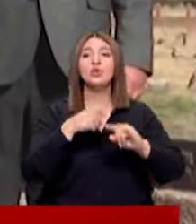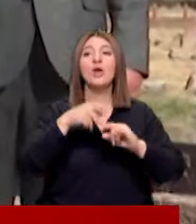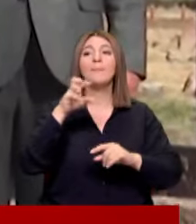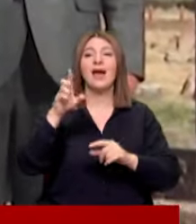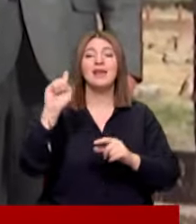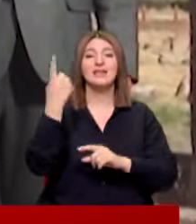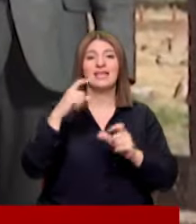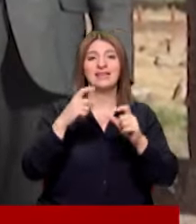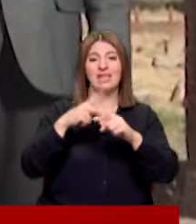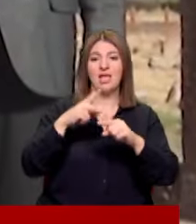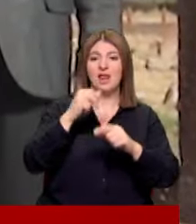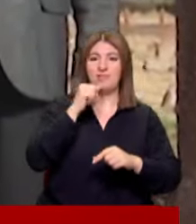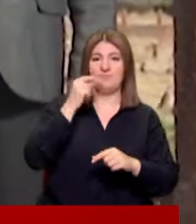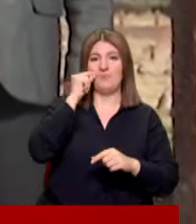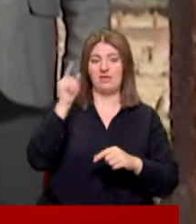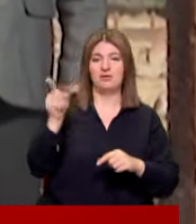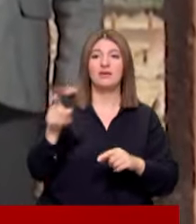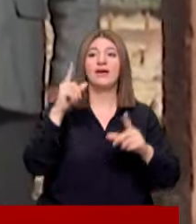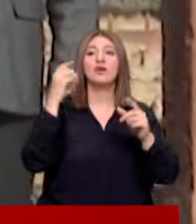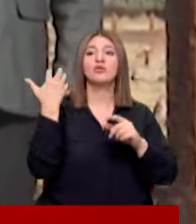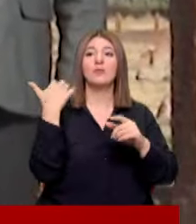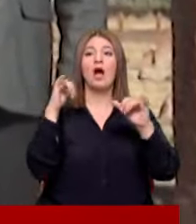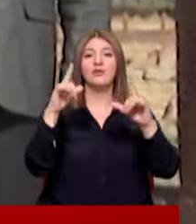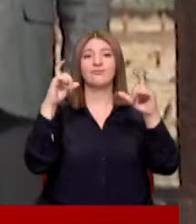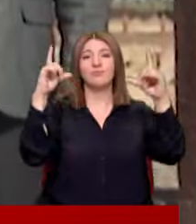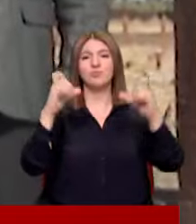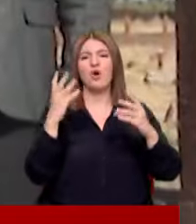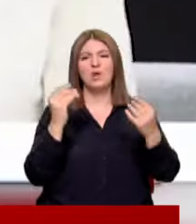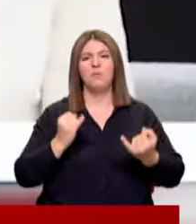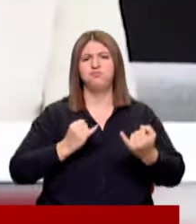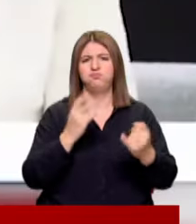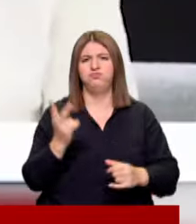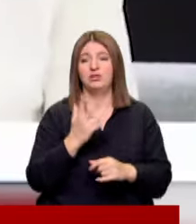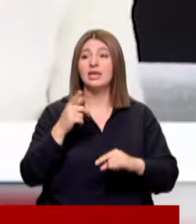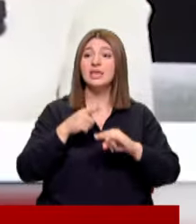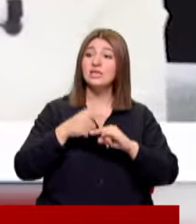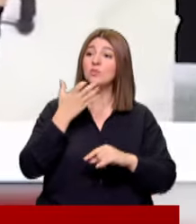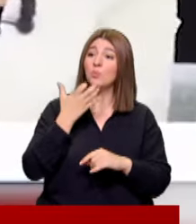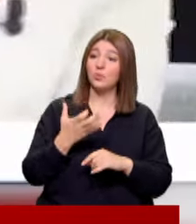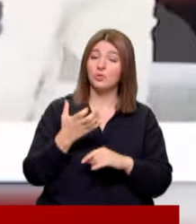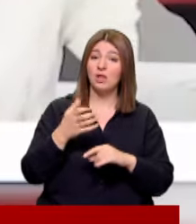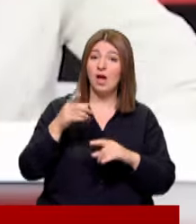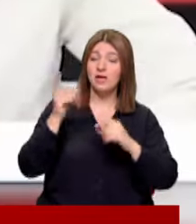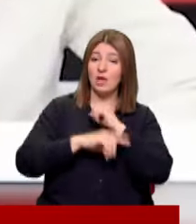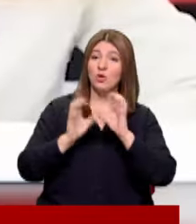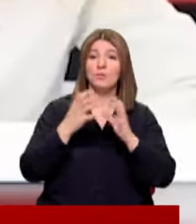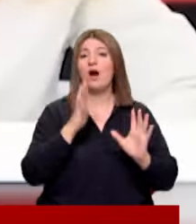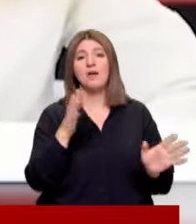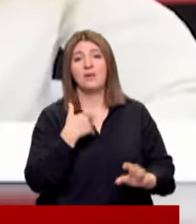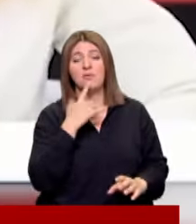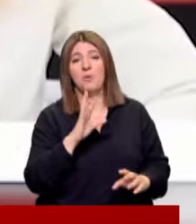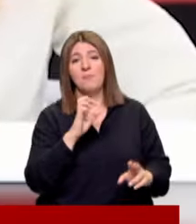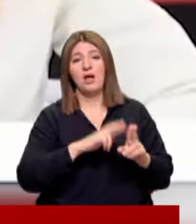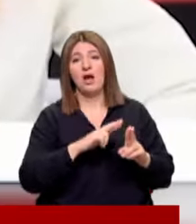Zekeriya Yapıcıoğlu'yla komutanların aynı karede yer alması çok tartışılmıştı Hizbullah terör örgütü müdür diyorsanız Hayır demiyorum ben